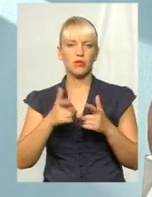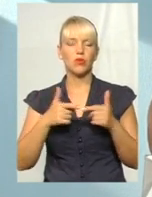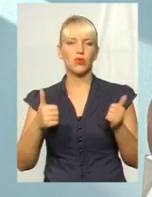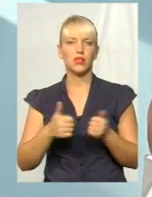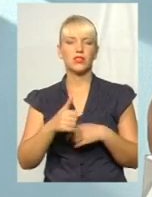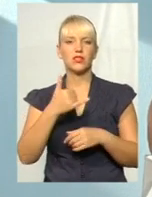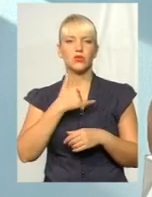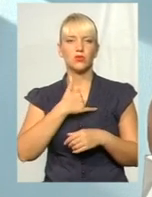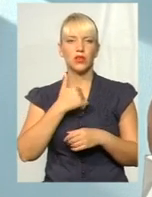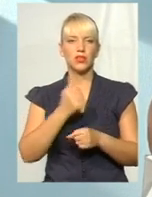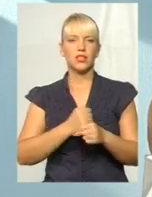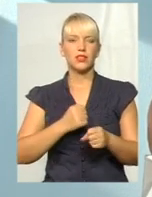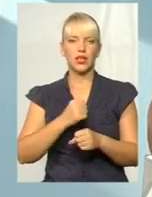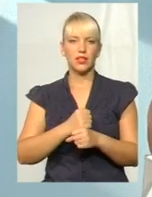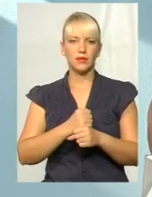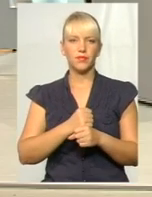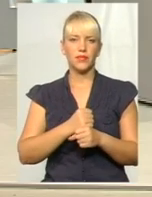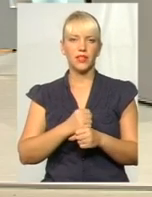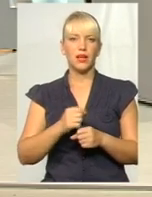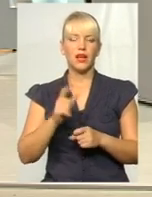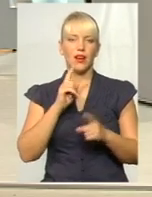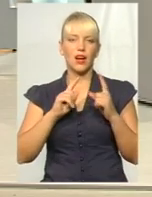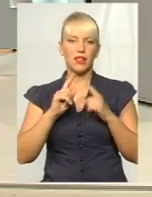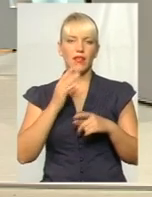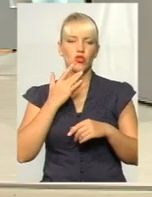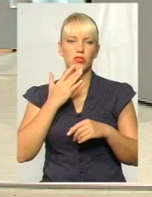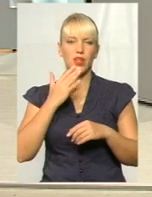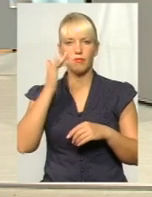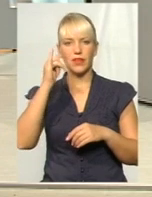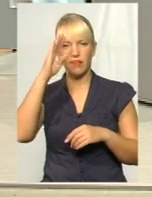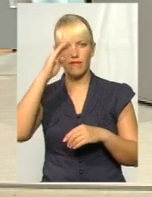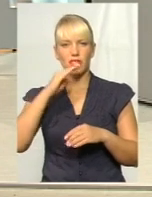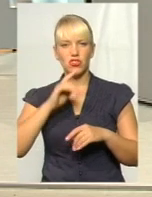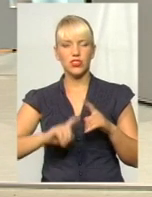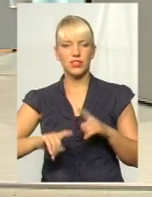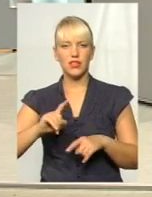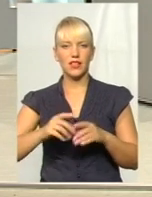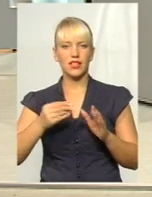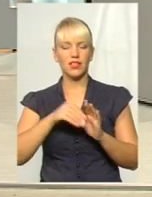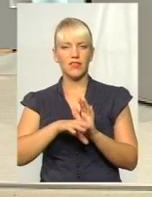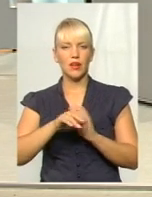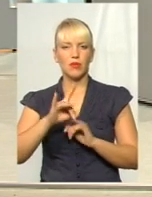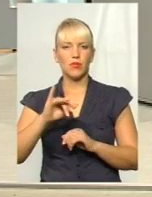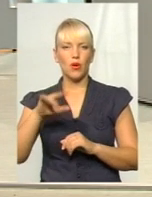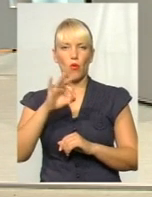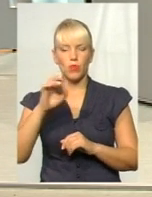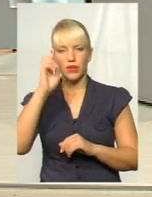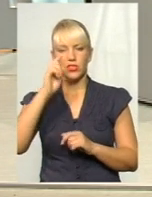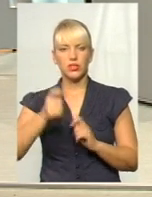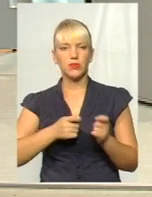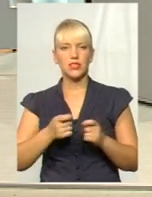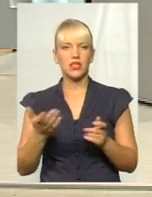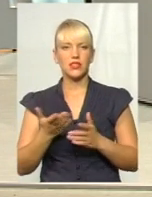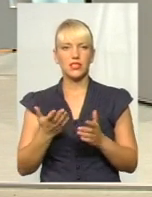діє Рада іноземних та вітчизняних інвесторів при облдержадміністрації, яка в цьому році